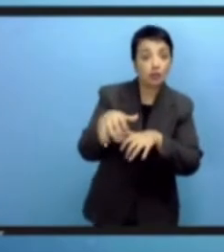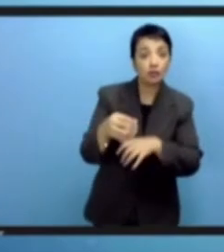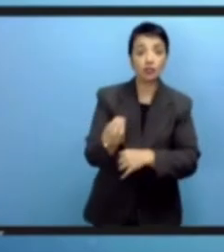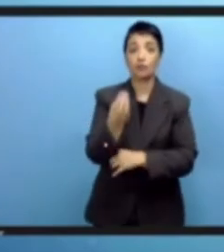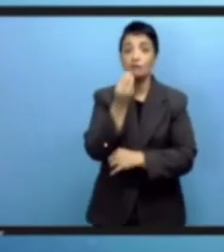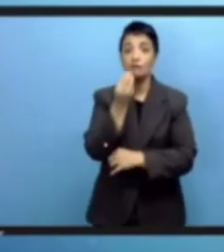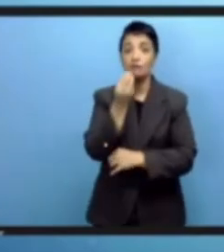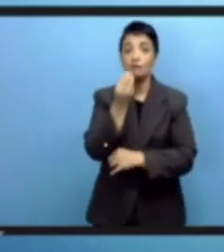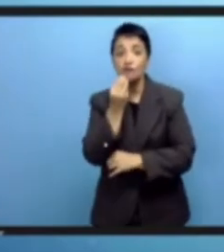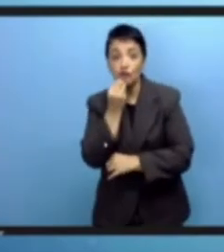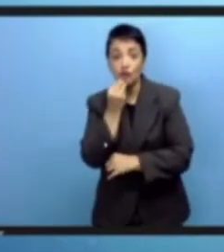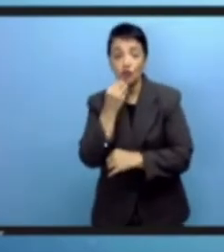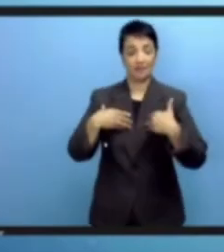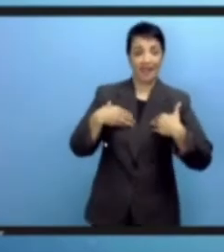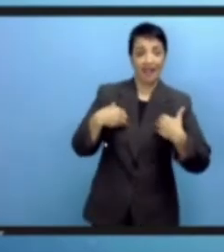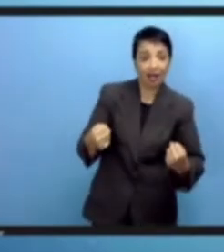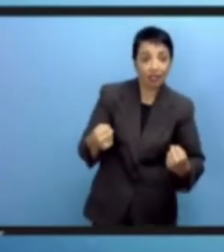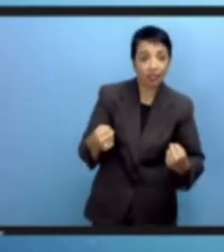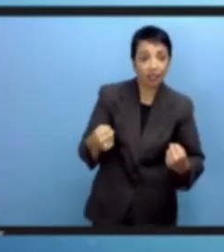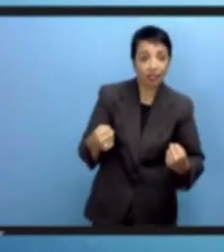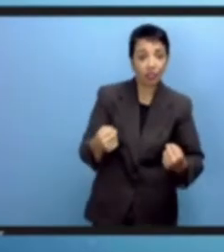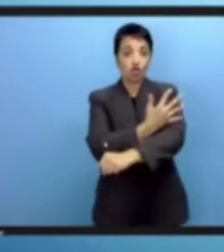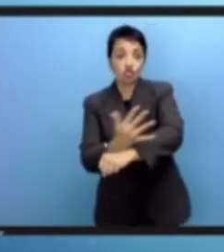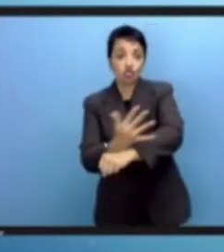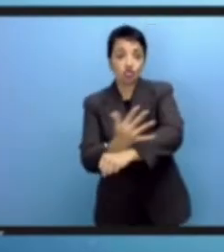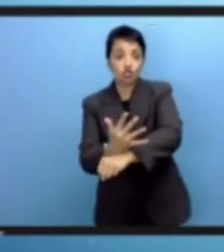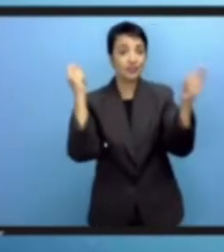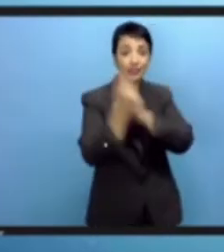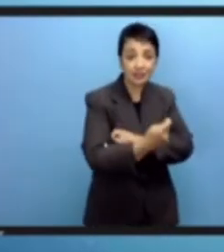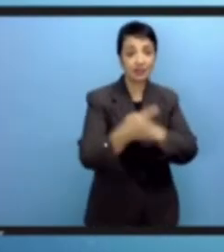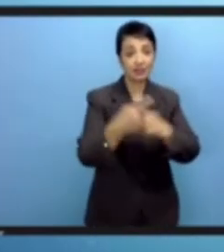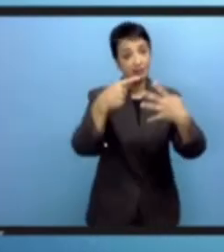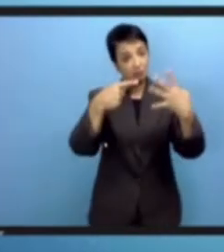والبيانات الموارد البشرية